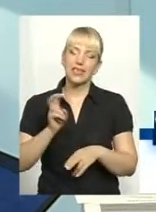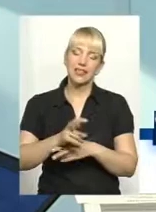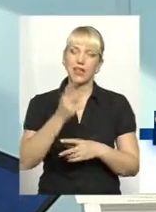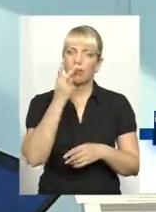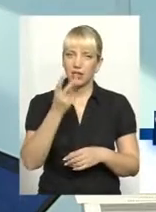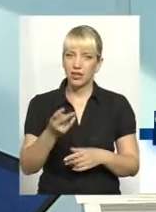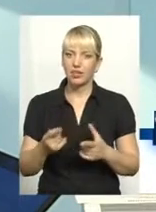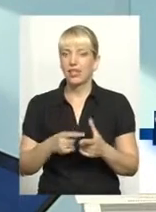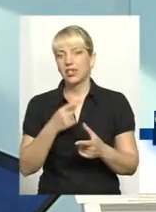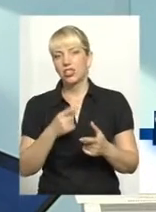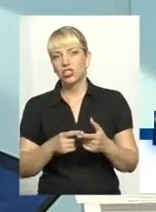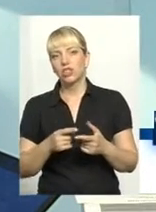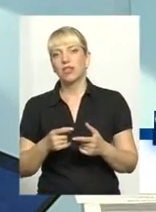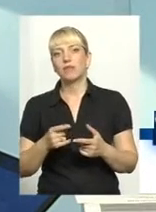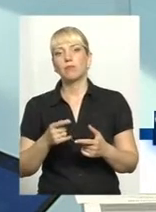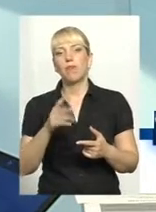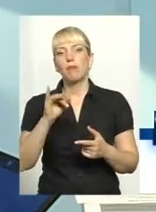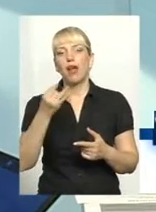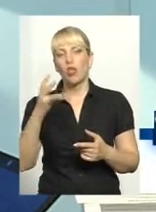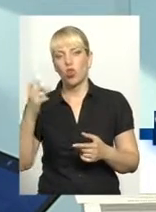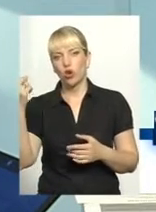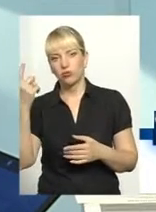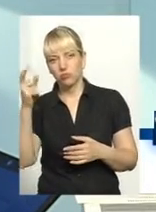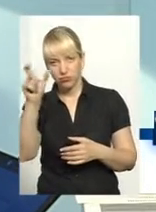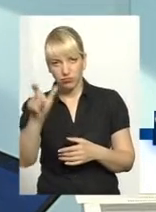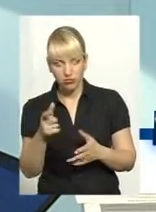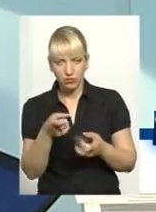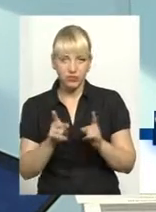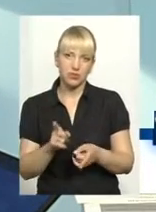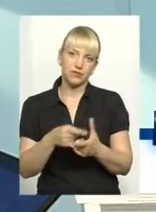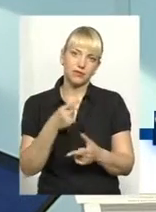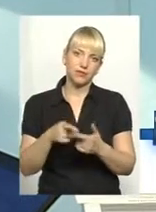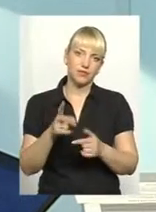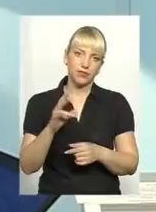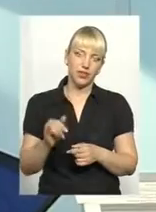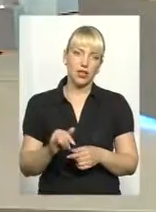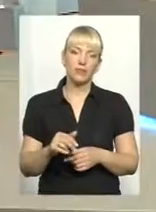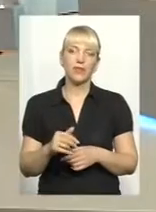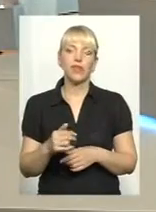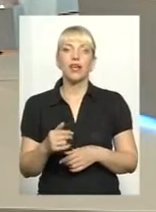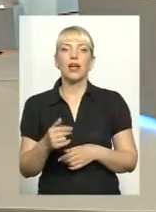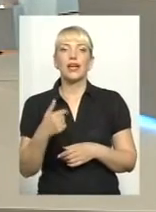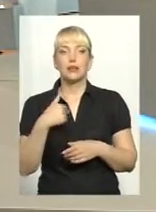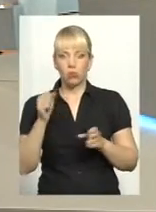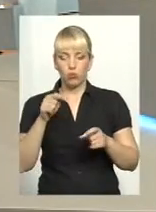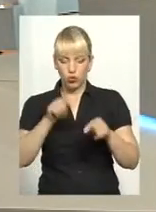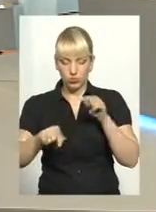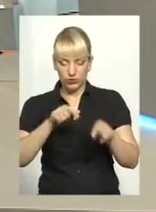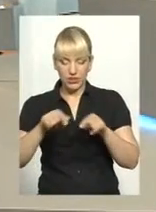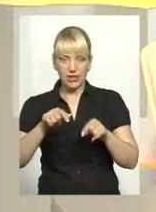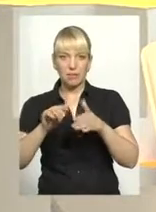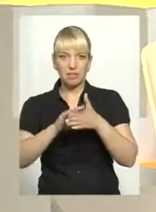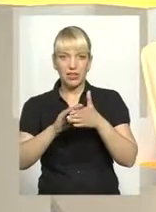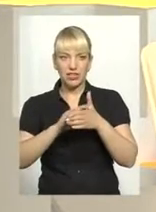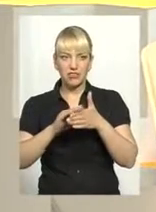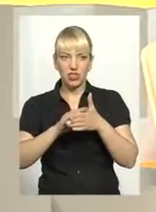чи належить те чи інше майно якійсь особі. Тобто вас не виникає. Разом з тим ми можемо ввести прізвище в ці відкриті реєстрі